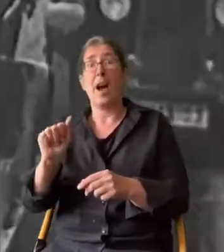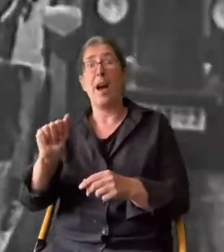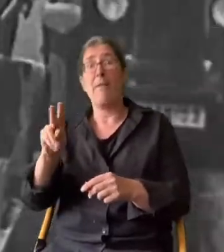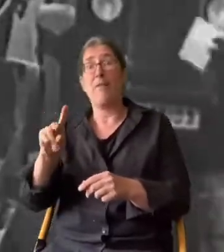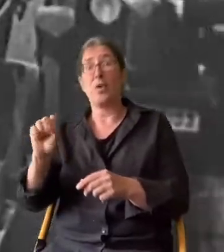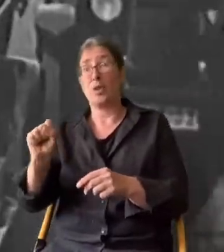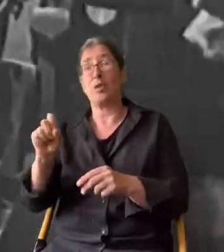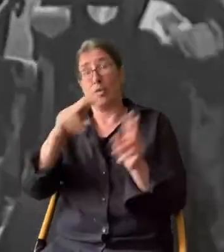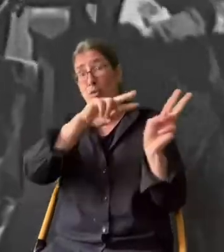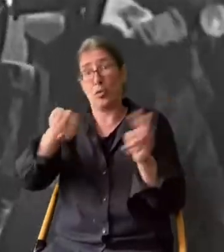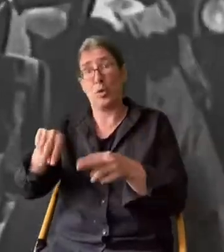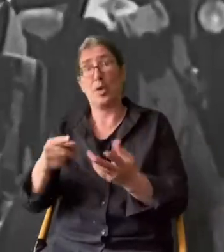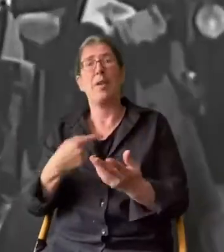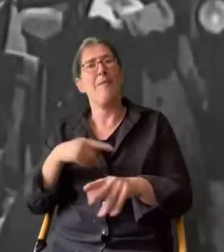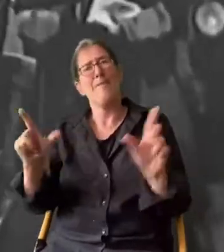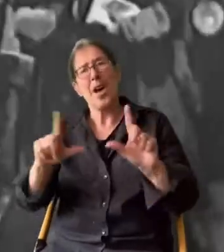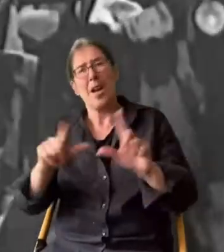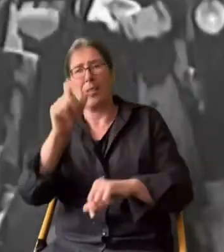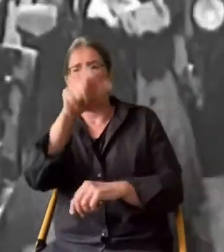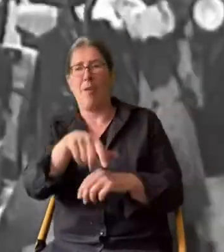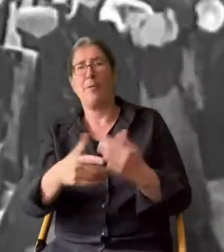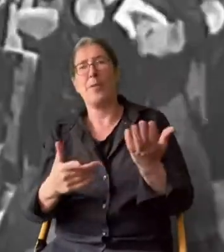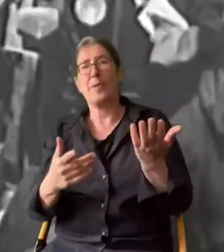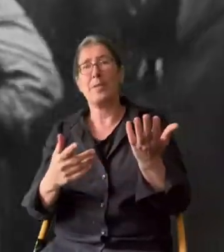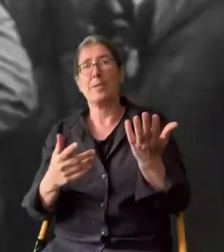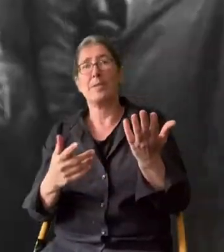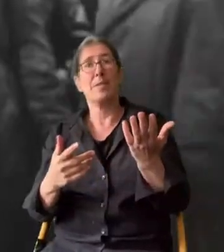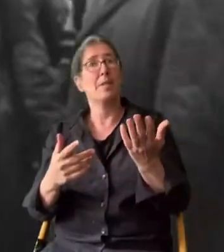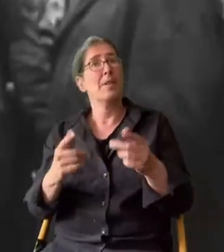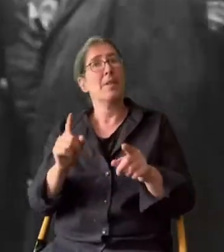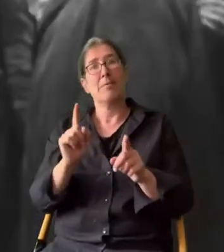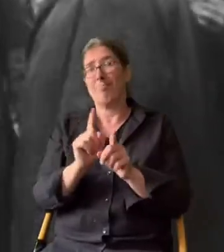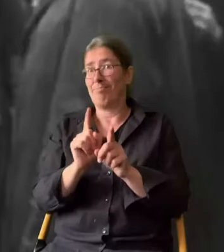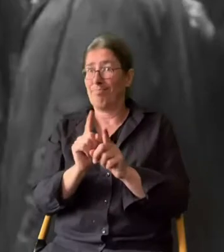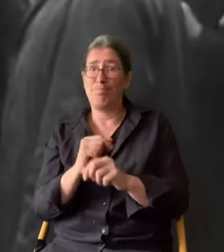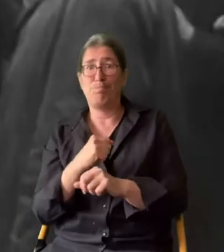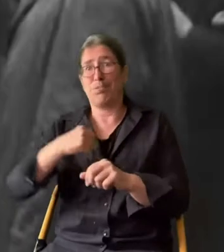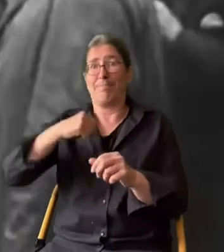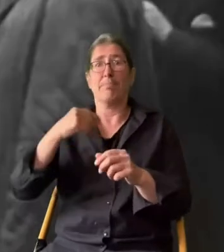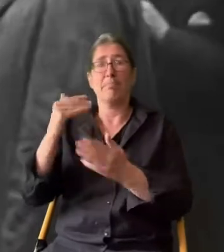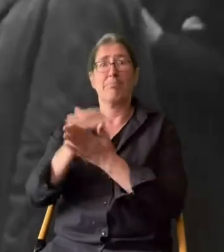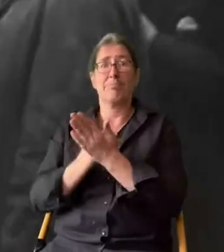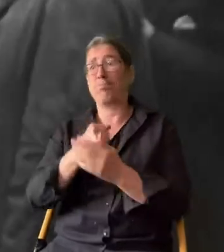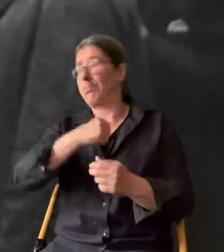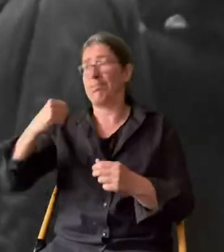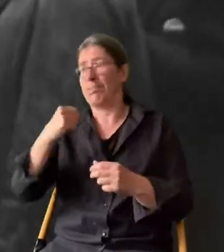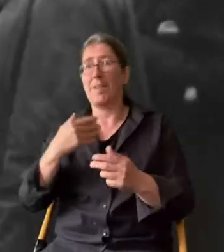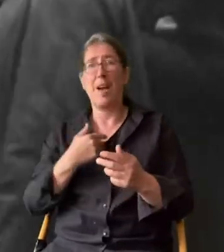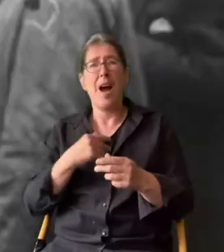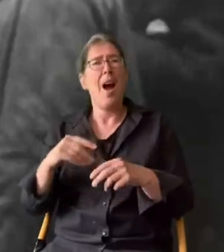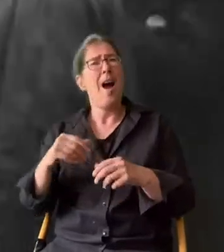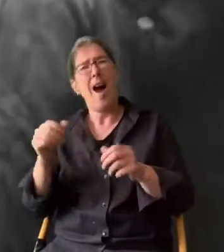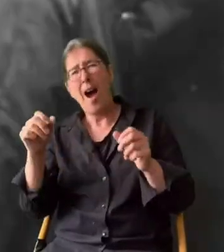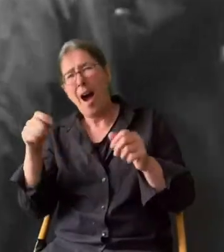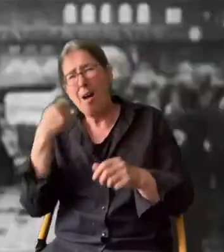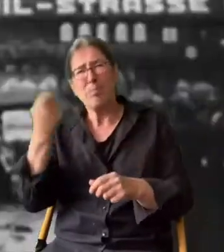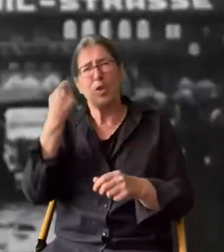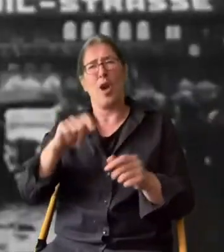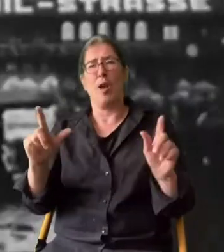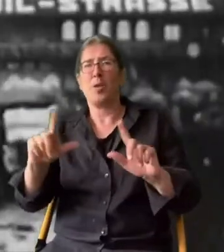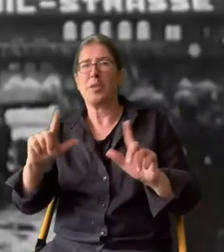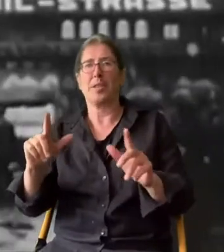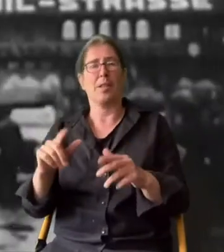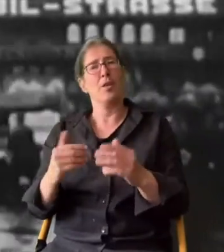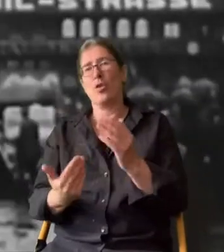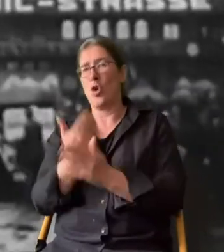Avus wird sie bei ihrer Rückkehr gefeiert. Sie sprengt die Konventionen ihrer Zeit. Tollkühn und abenteuerlustig